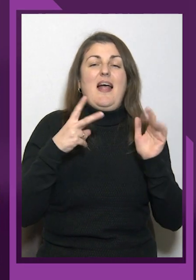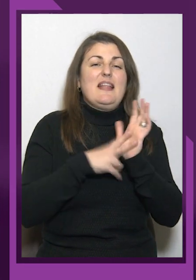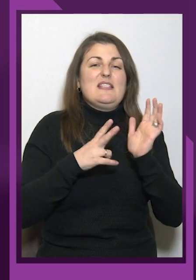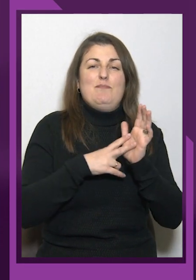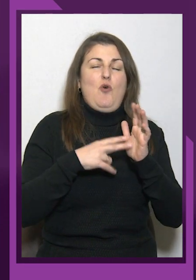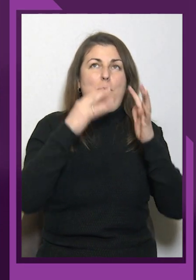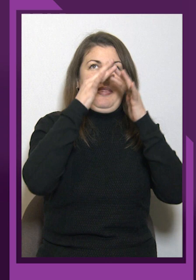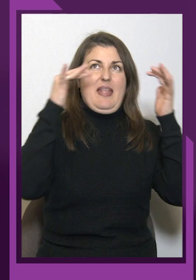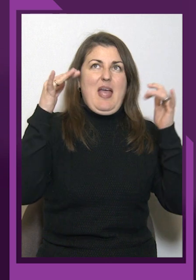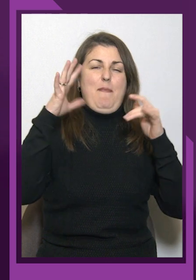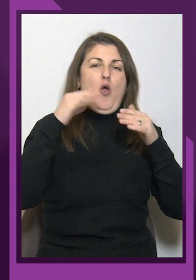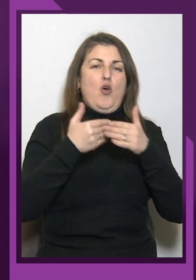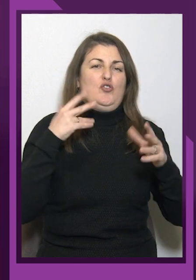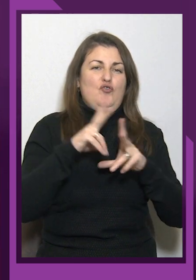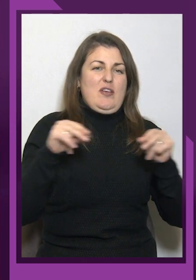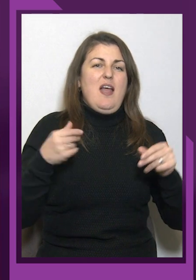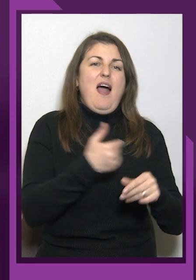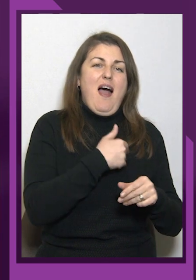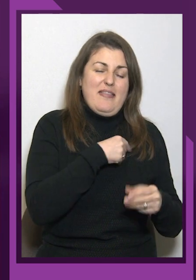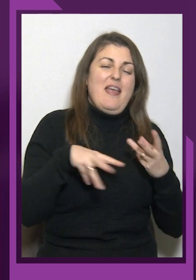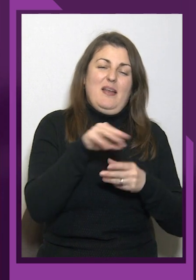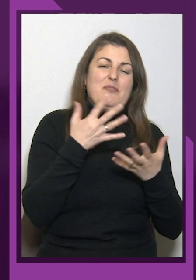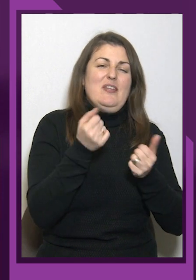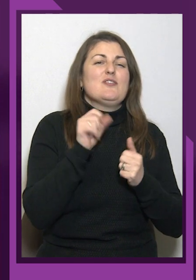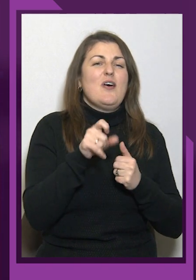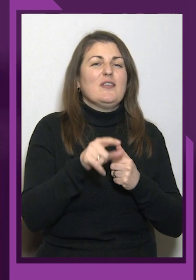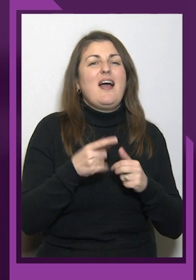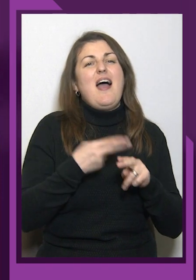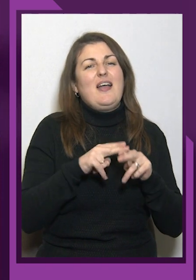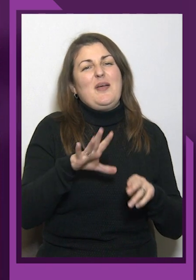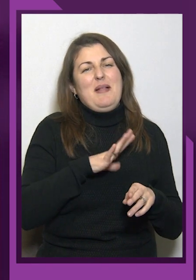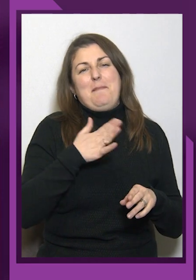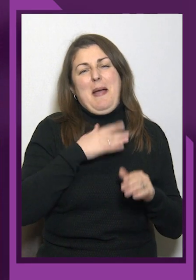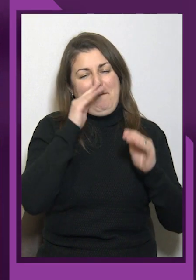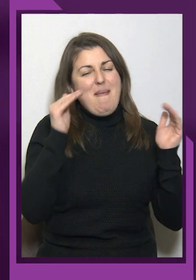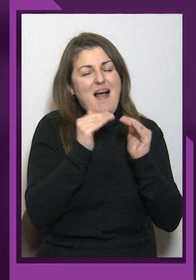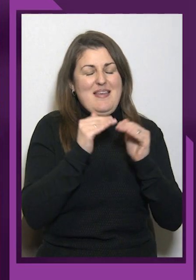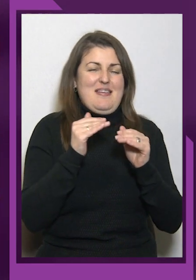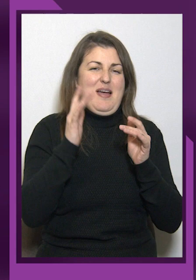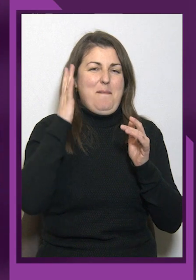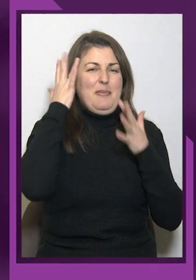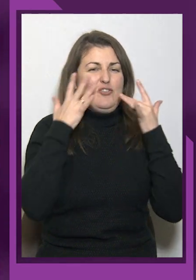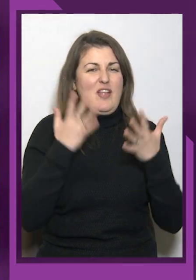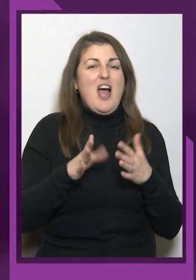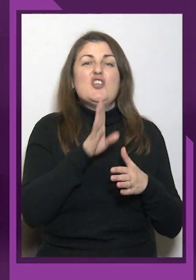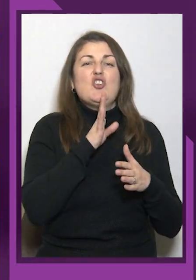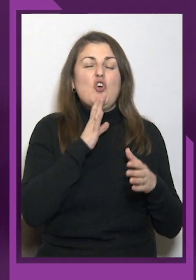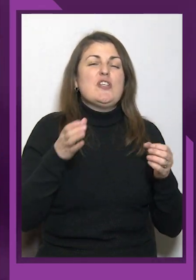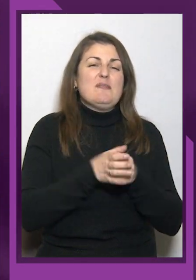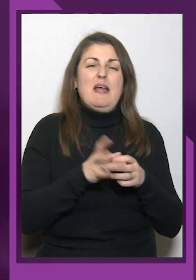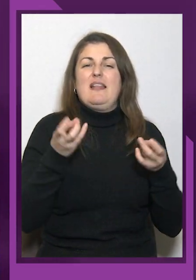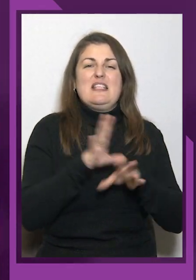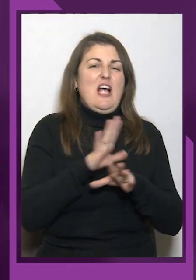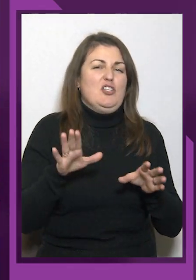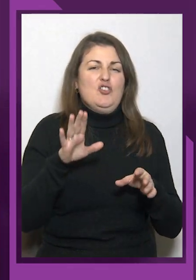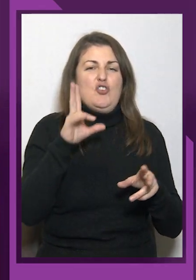місці і хотіли б ми золото взяти. Це була моя маленька мічна. Жіноча збірна не залишила